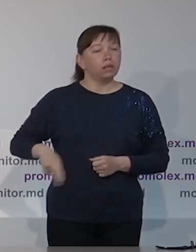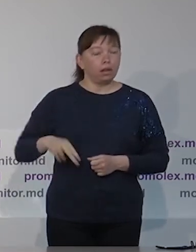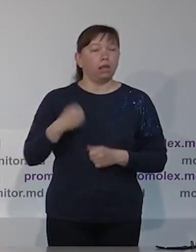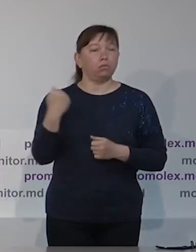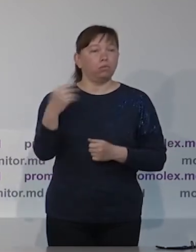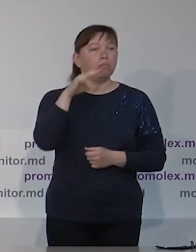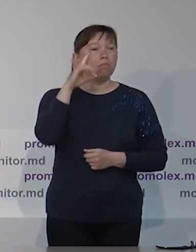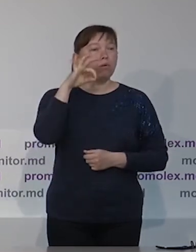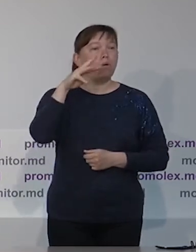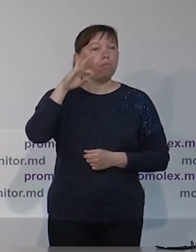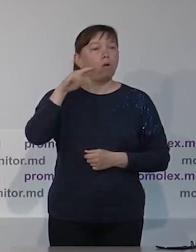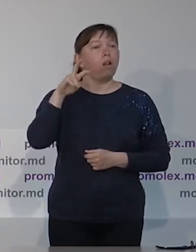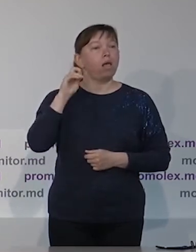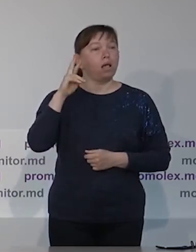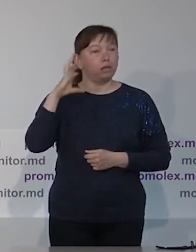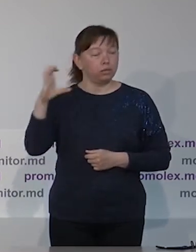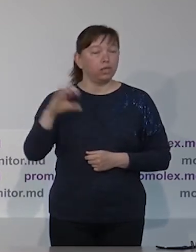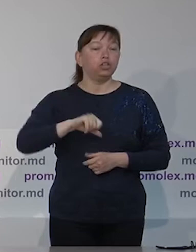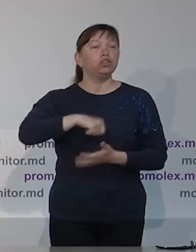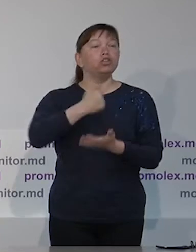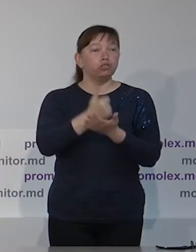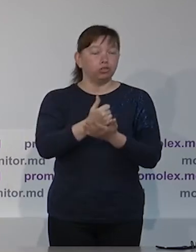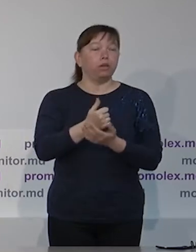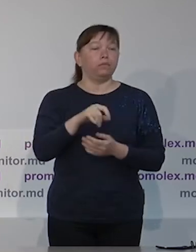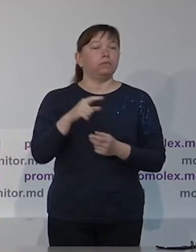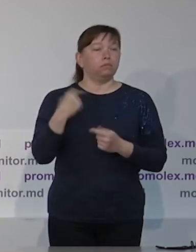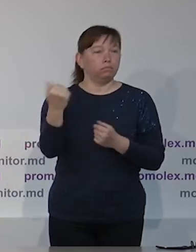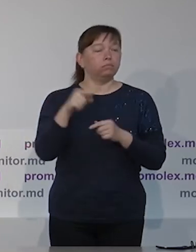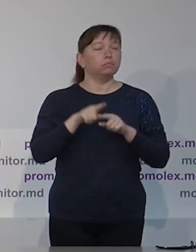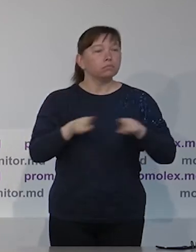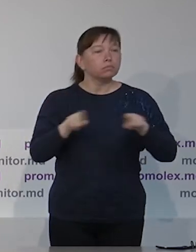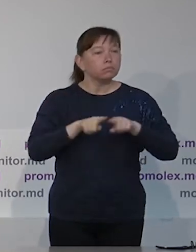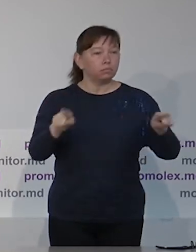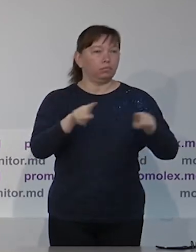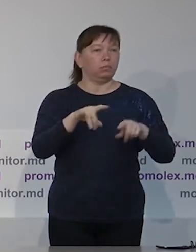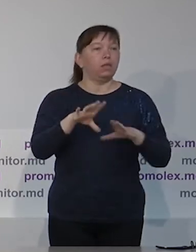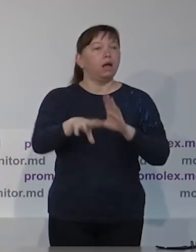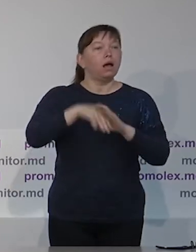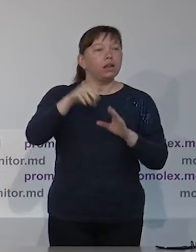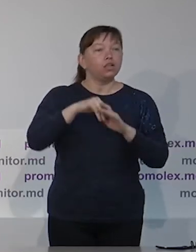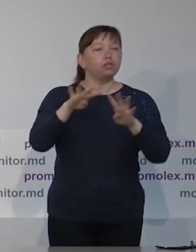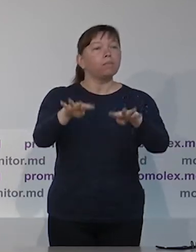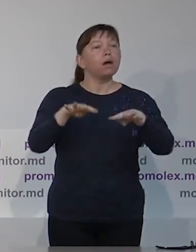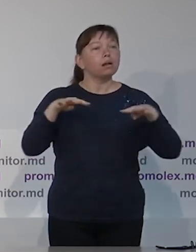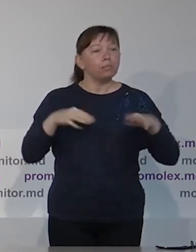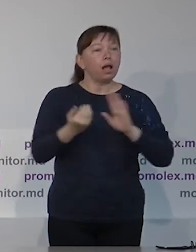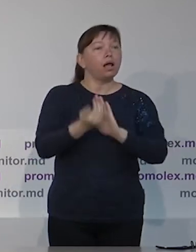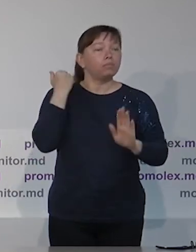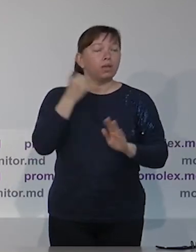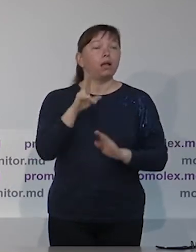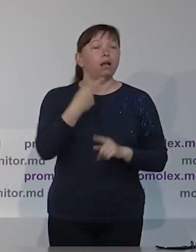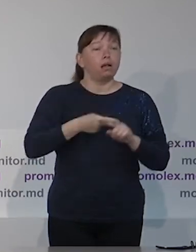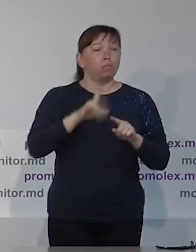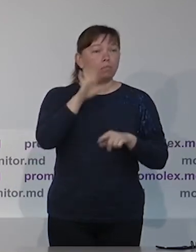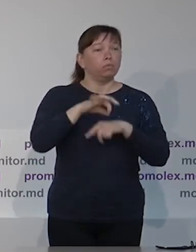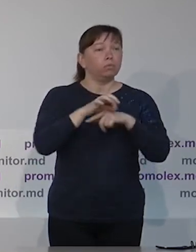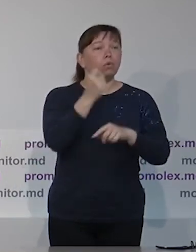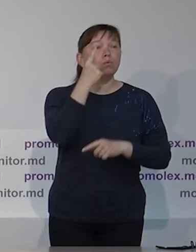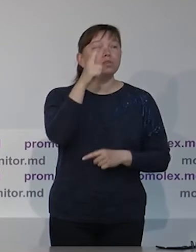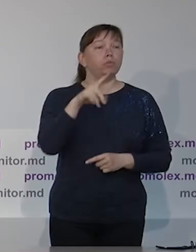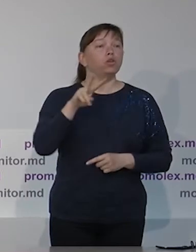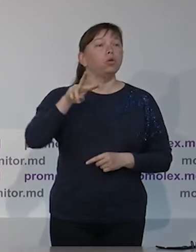«Промалекс» по наблюдению за досрочными парламентскими выборами от 11 июля 2021 года. Благодарю вас за